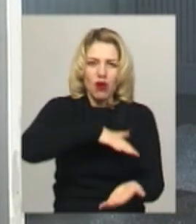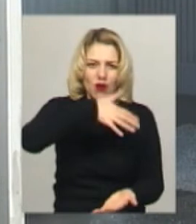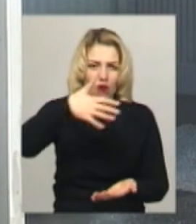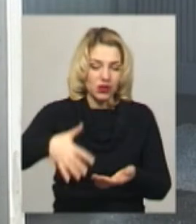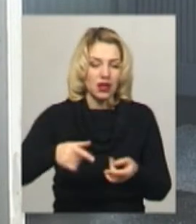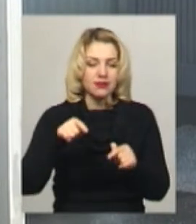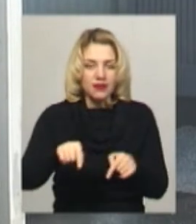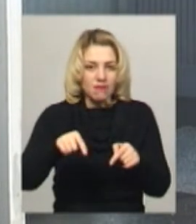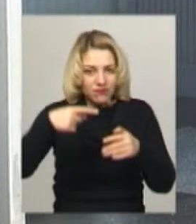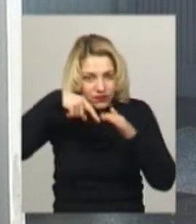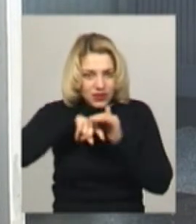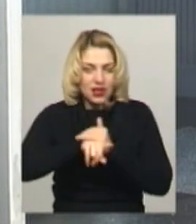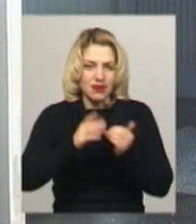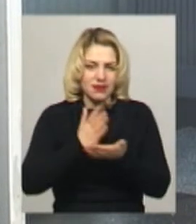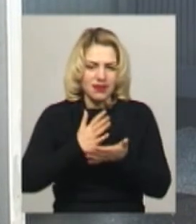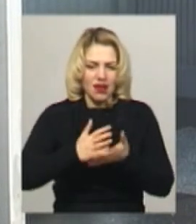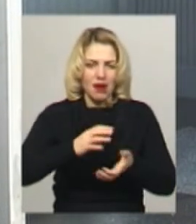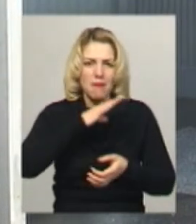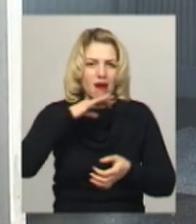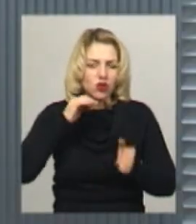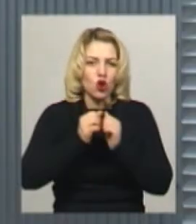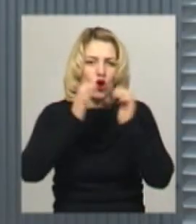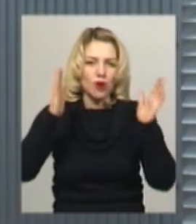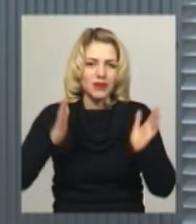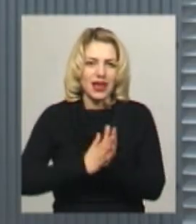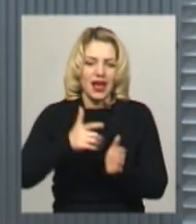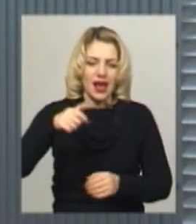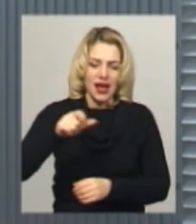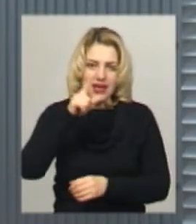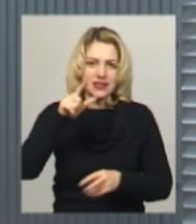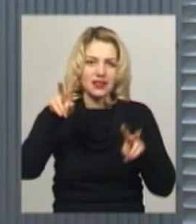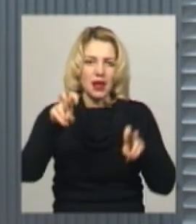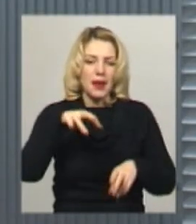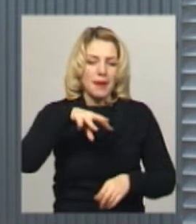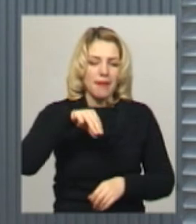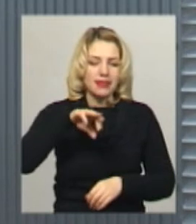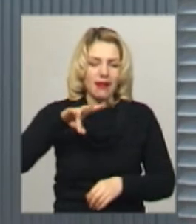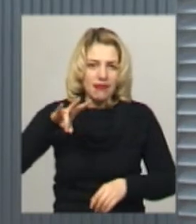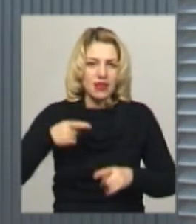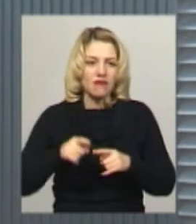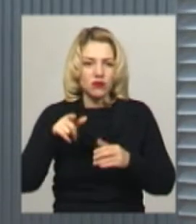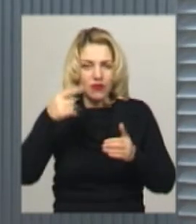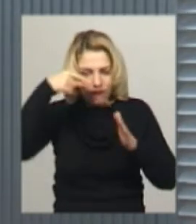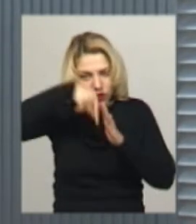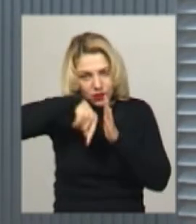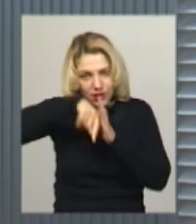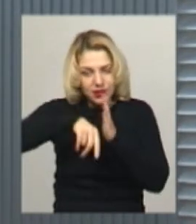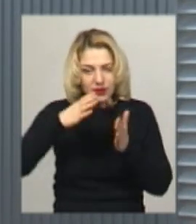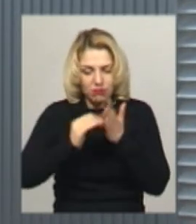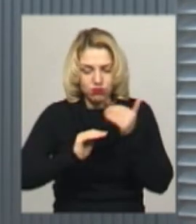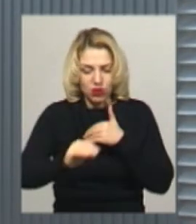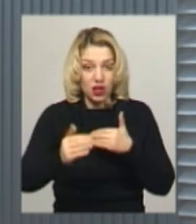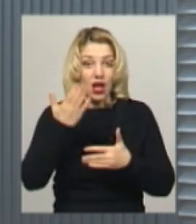доволі таки багато в об'ємі газу метану. Він накопичується в тілі полігону і з часом при його